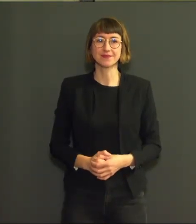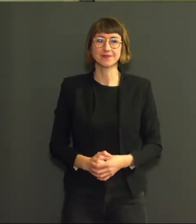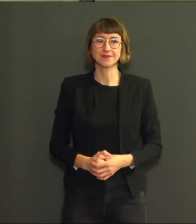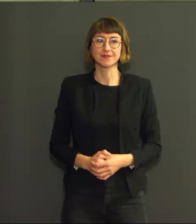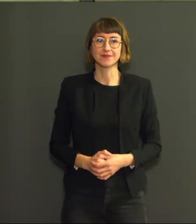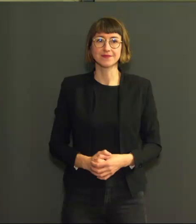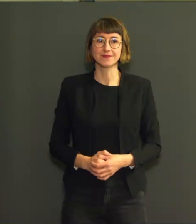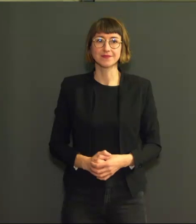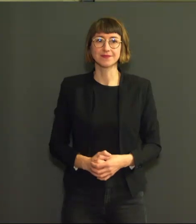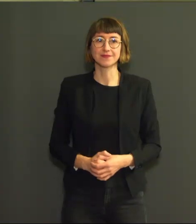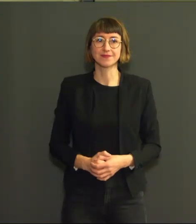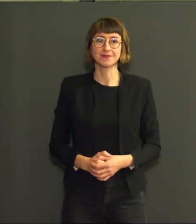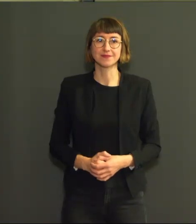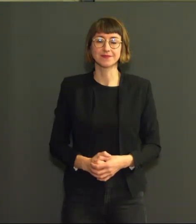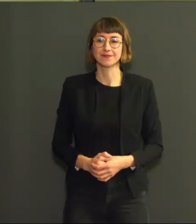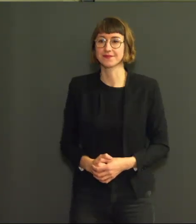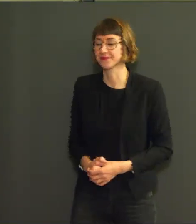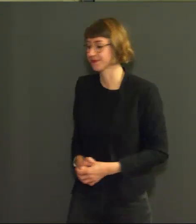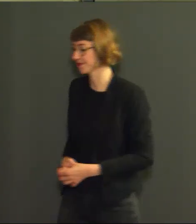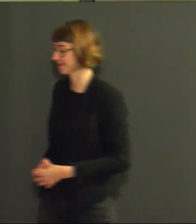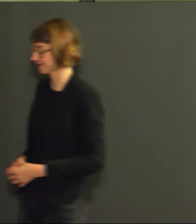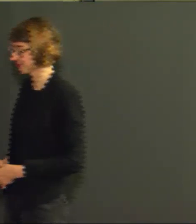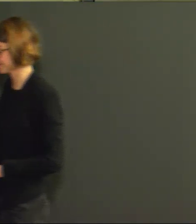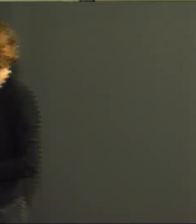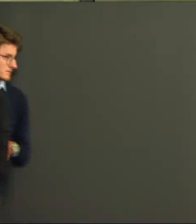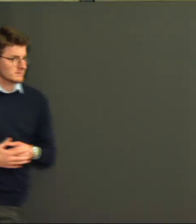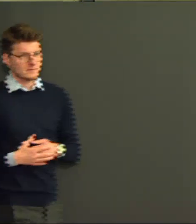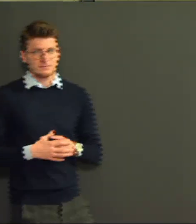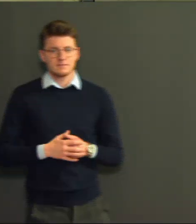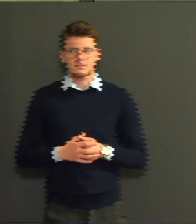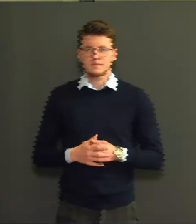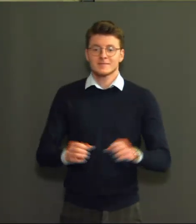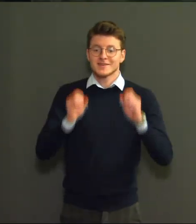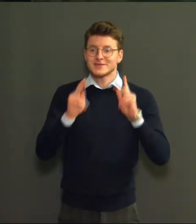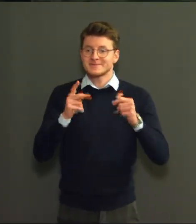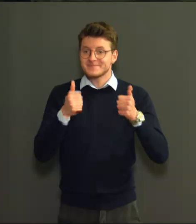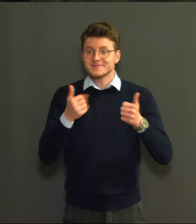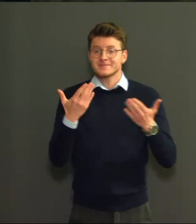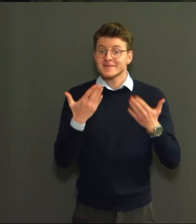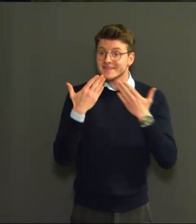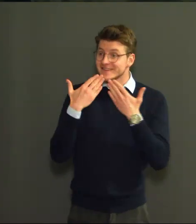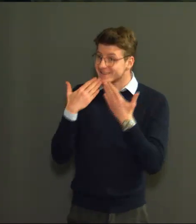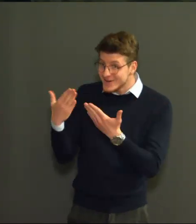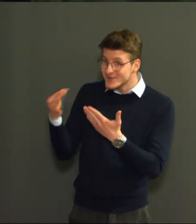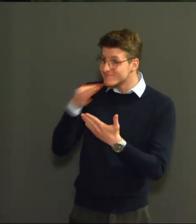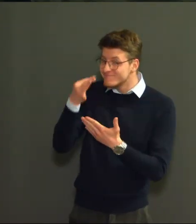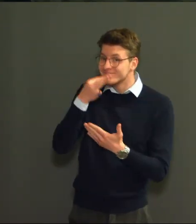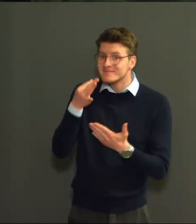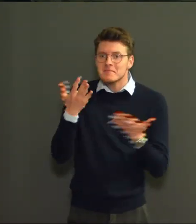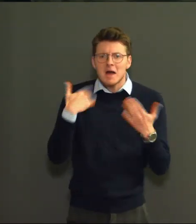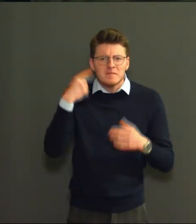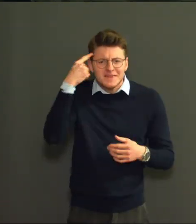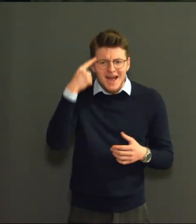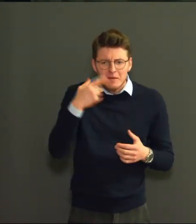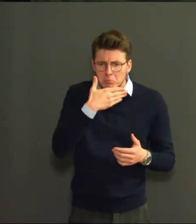Oké, dank u wel. Ik had begrepen dat er geen vragen zijn. Dan restait me enkel om jullie een fijn weekend toe te wensen.